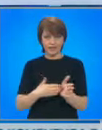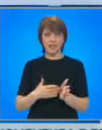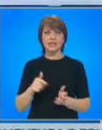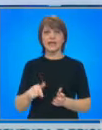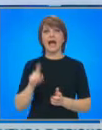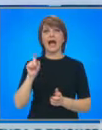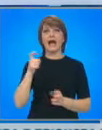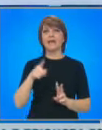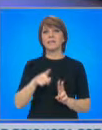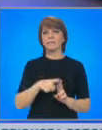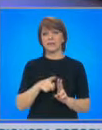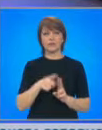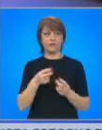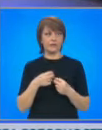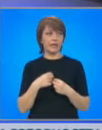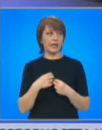Паскова работи по темата.